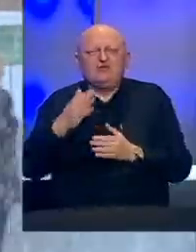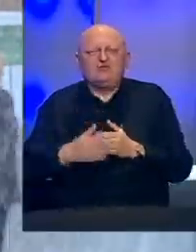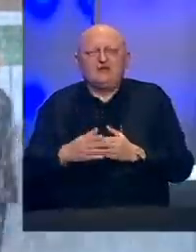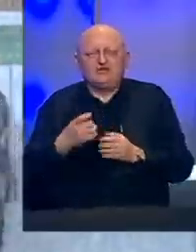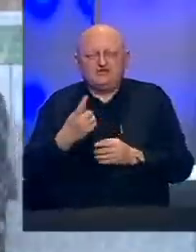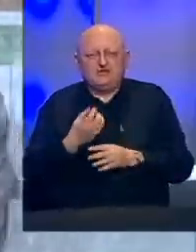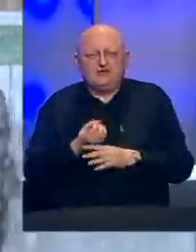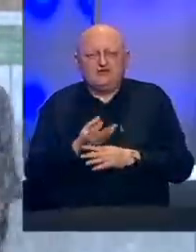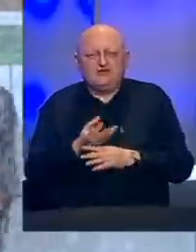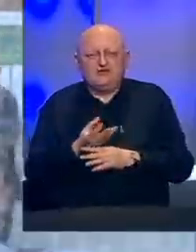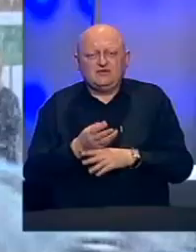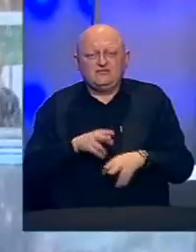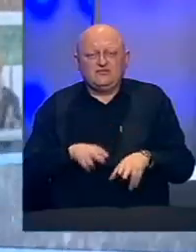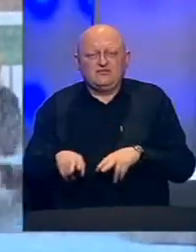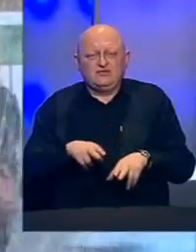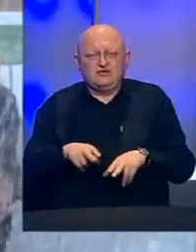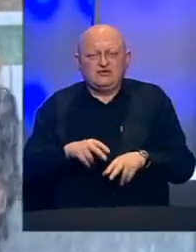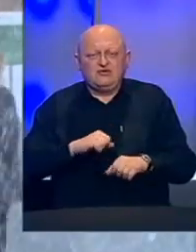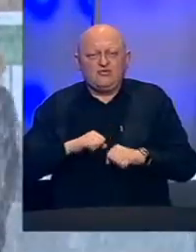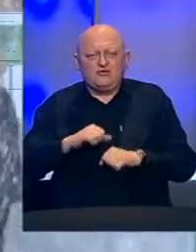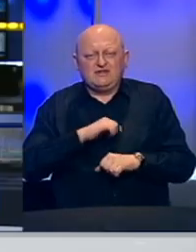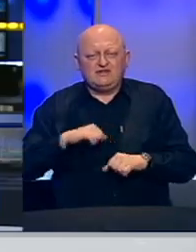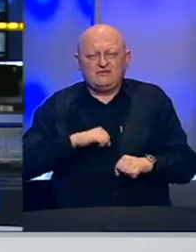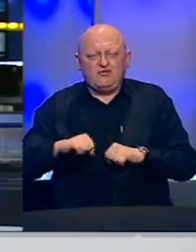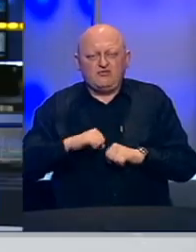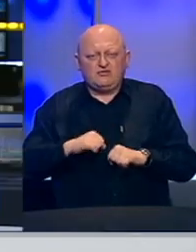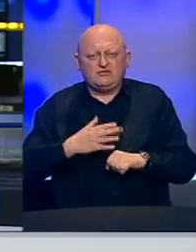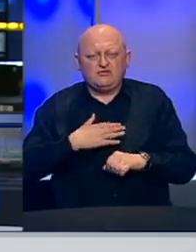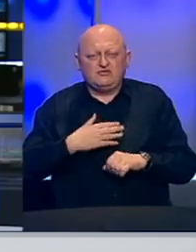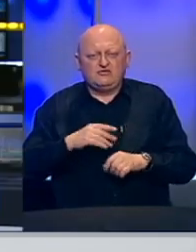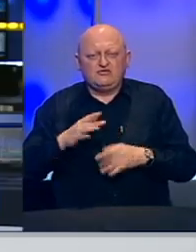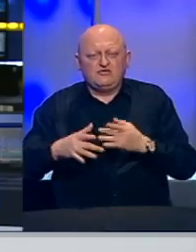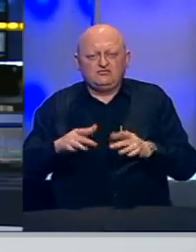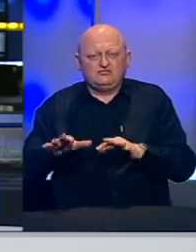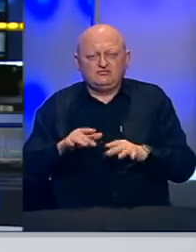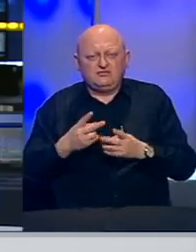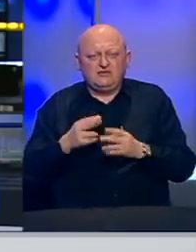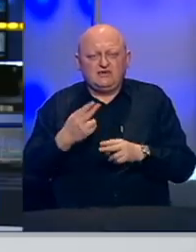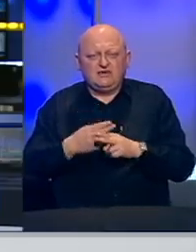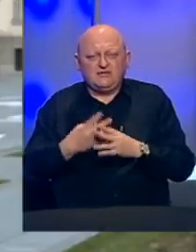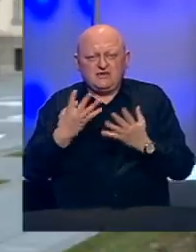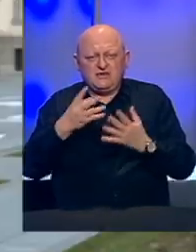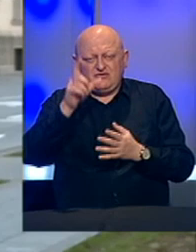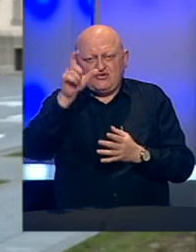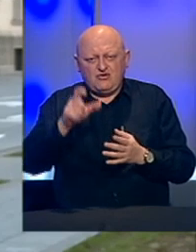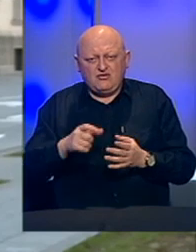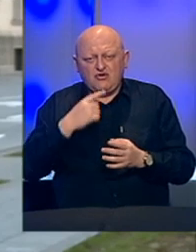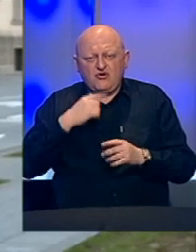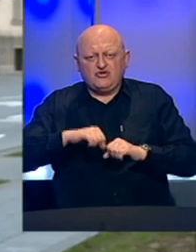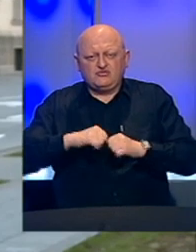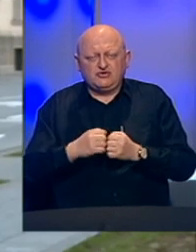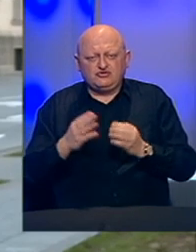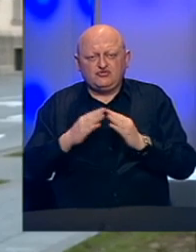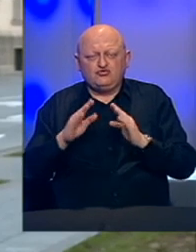još informacija da je Ministarstvo uprave i lokalne samuprave na svojom sajtu objavilo imena devet osoba koje su prekršile